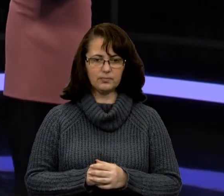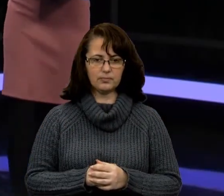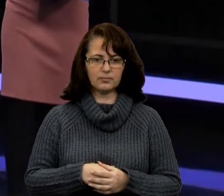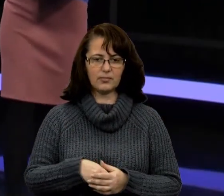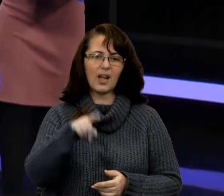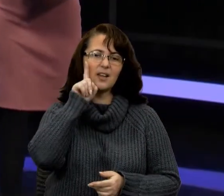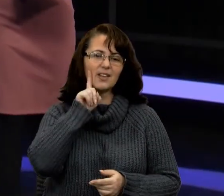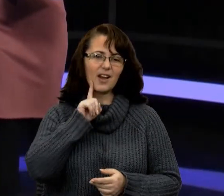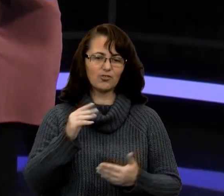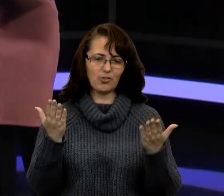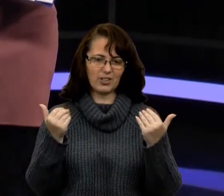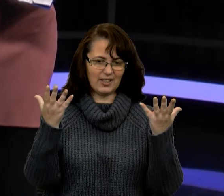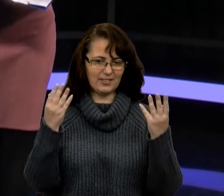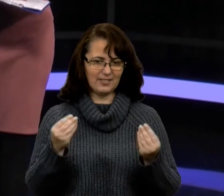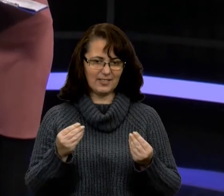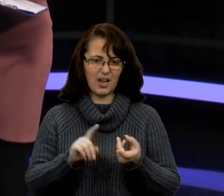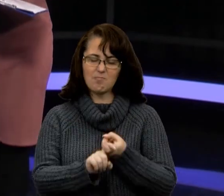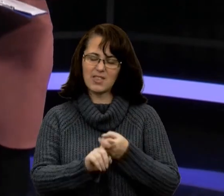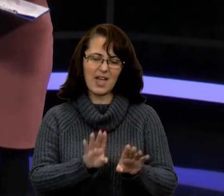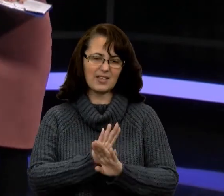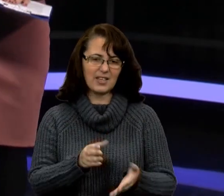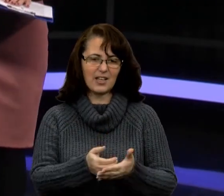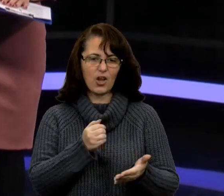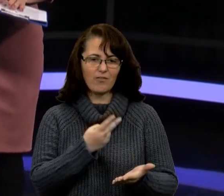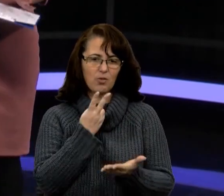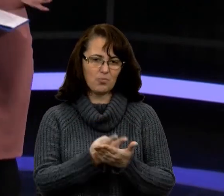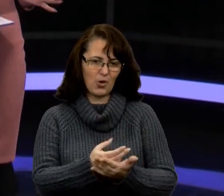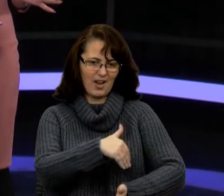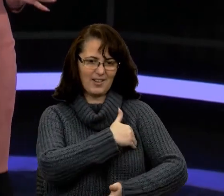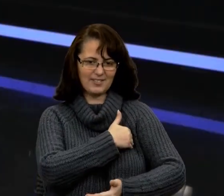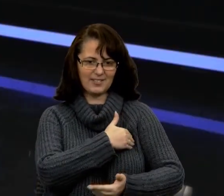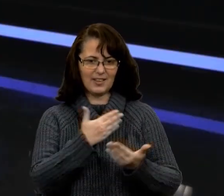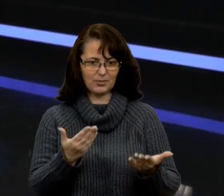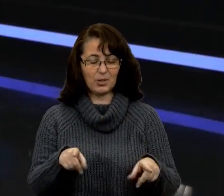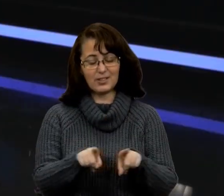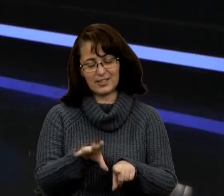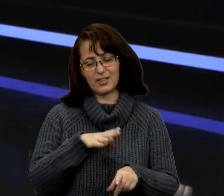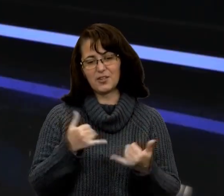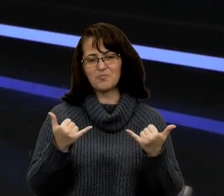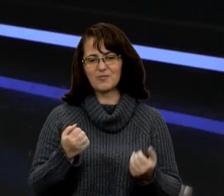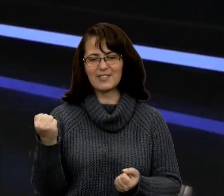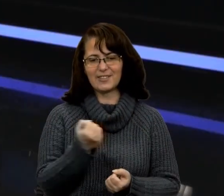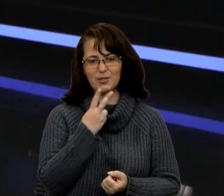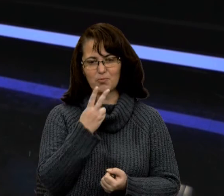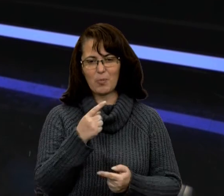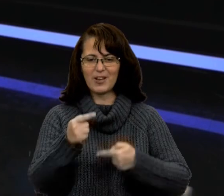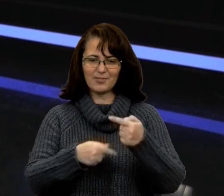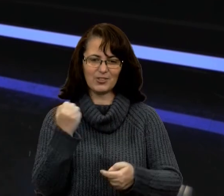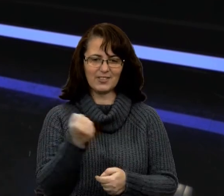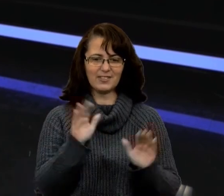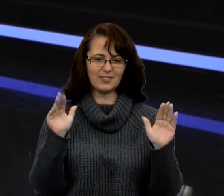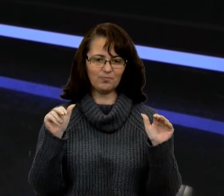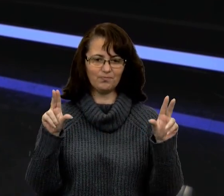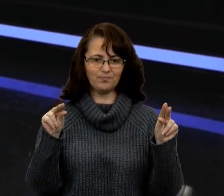Насолоджуйтесь вихідними, незалежно від показника на термометрі. Таким був цей тиждень. Побачимось вже наступного. До зустрічі.